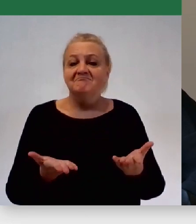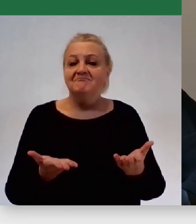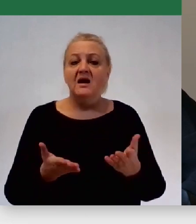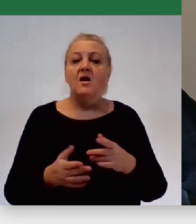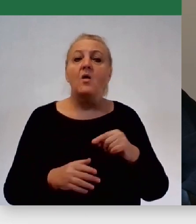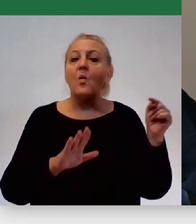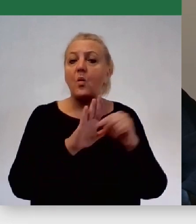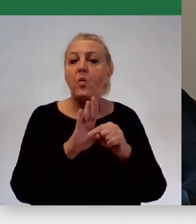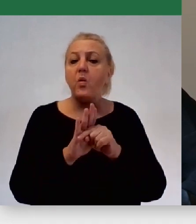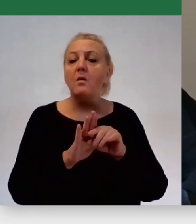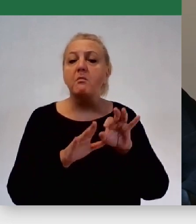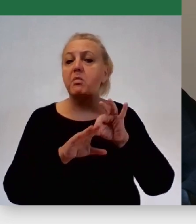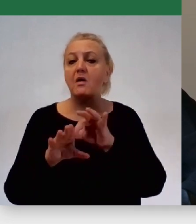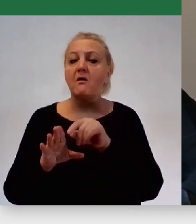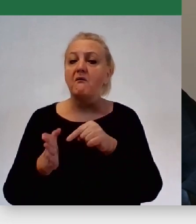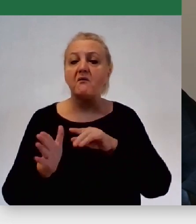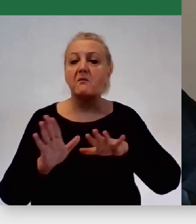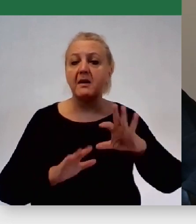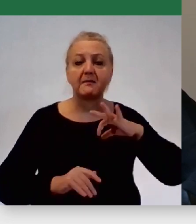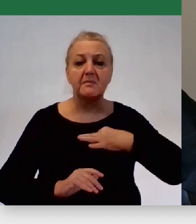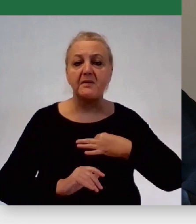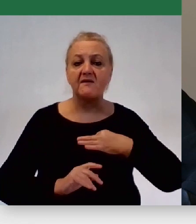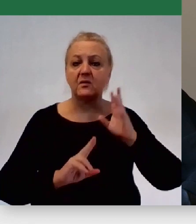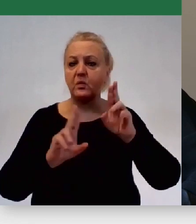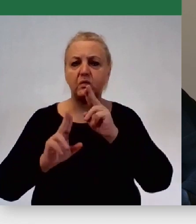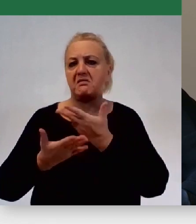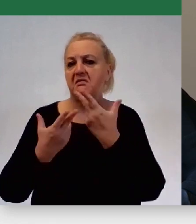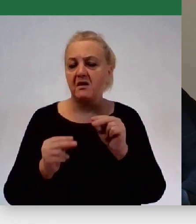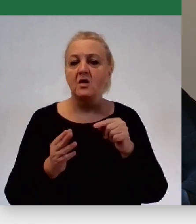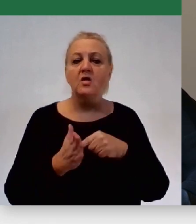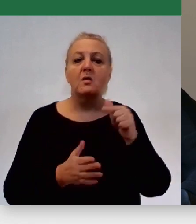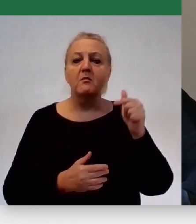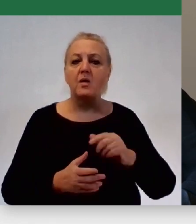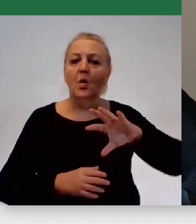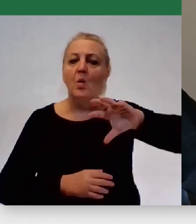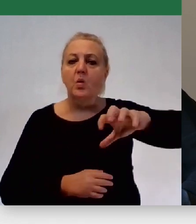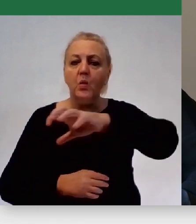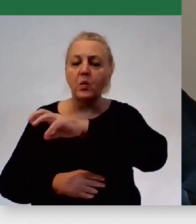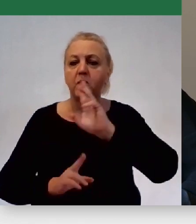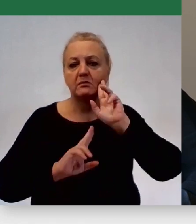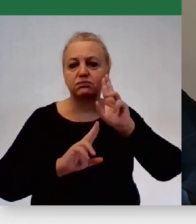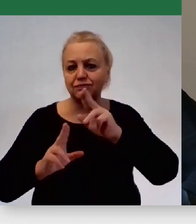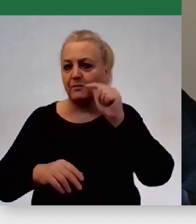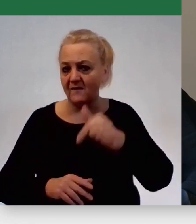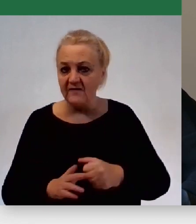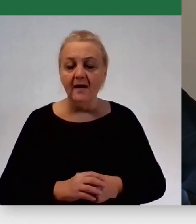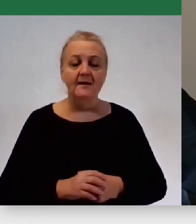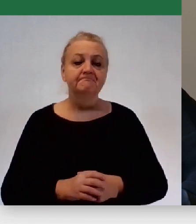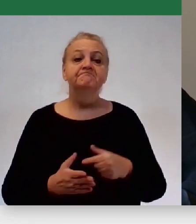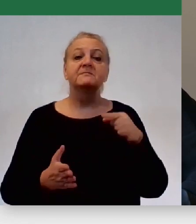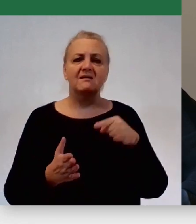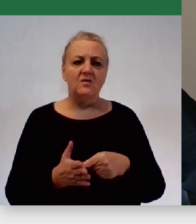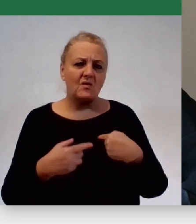uchodźców do miejsc prywatnego zakwaterowania. To mają być zbiorowe miejsca zakwaterowania. Wtedy